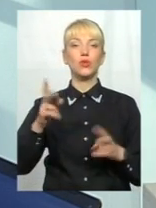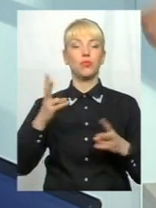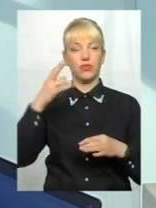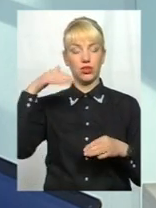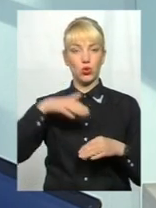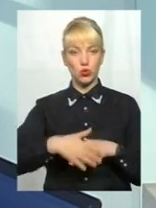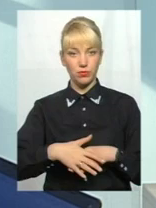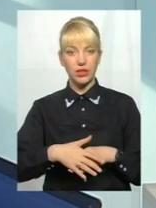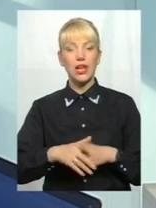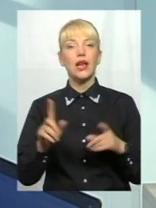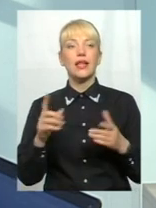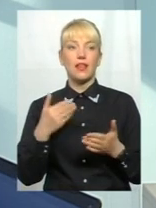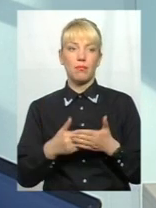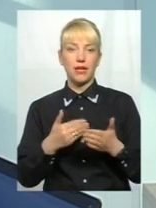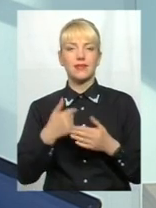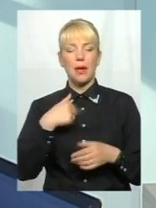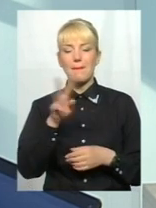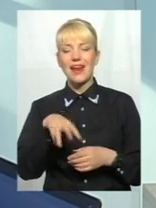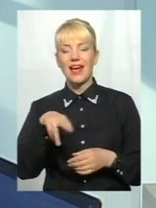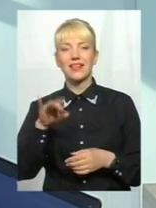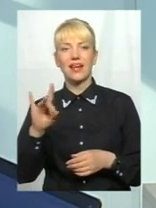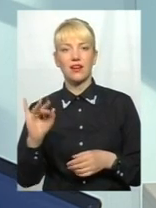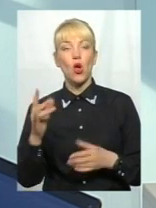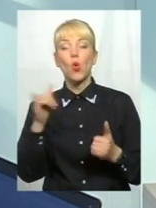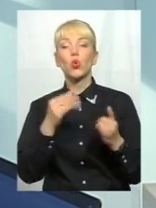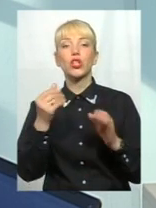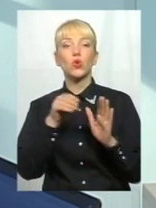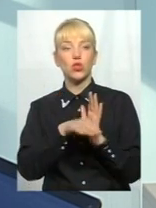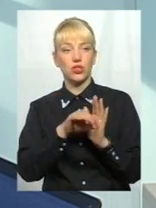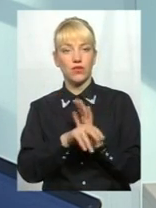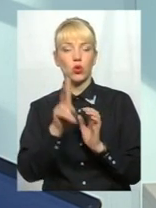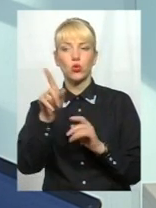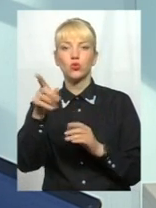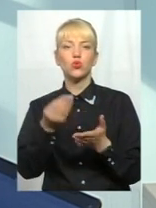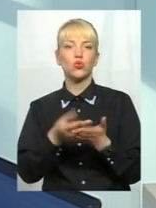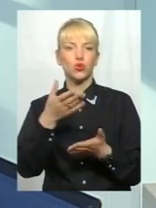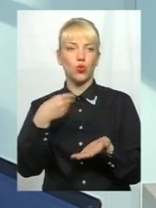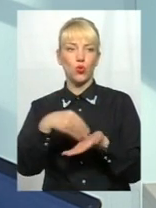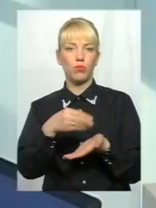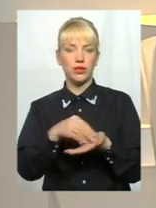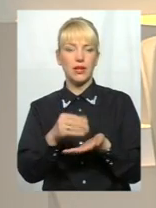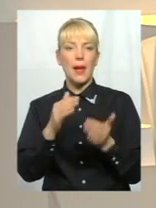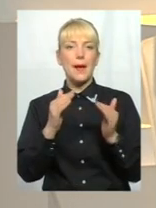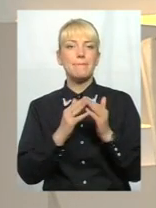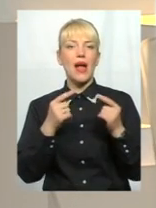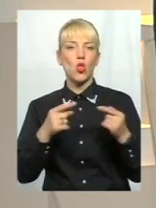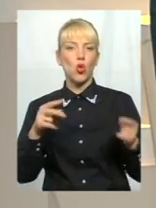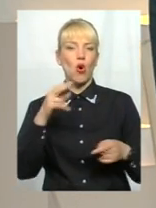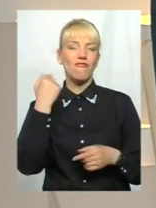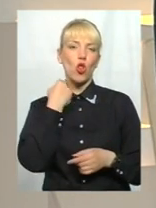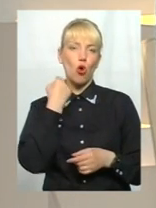от я там мільярдер, от наші мільярдери, куди вони вкладають. Той найдорожче щось купує майно в Лондоні, той